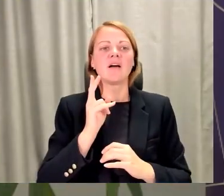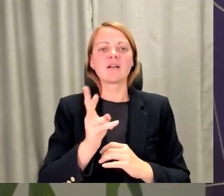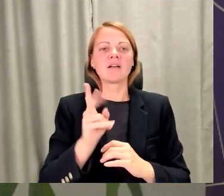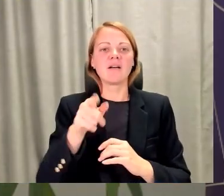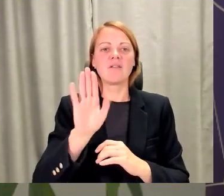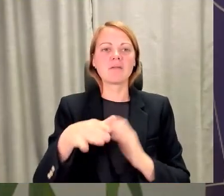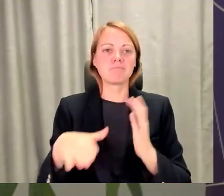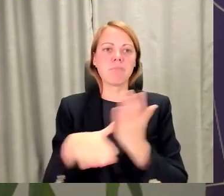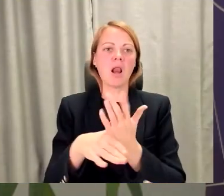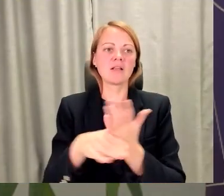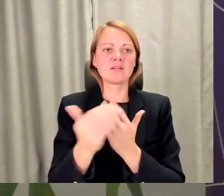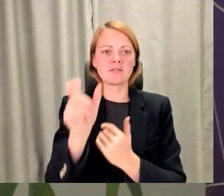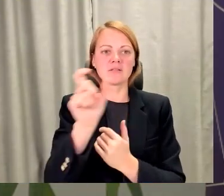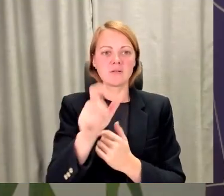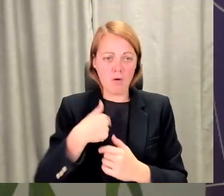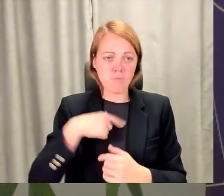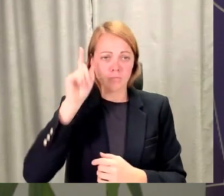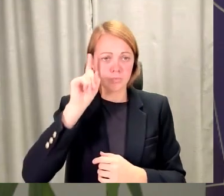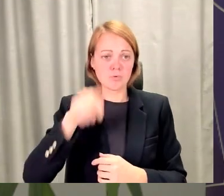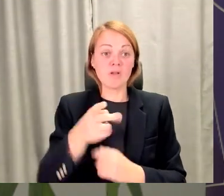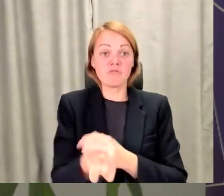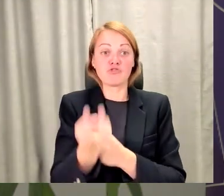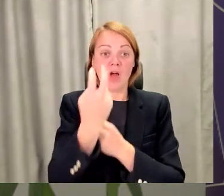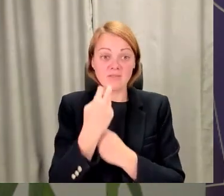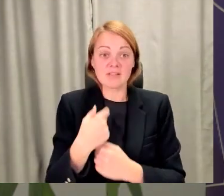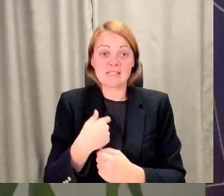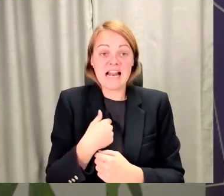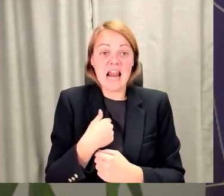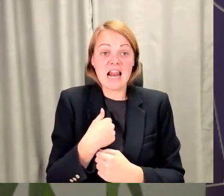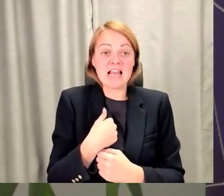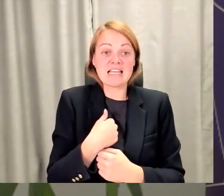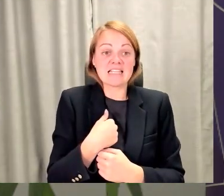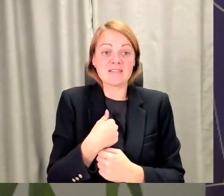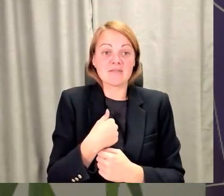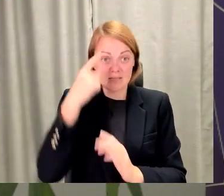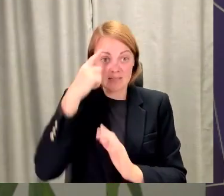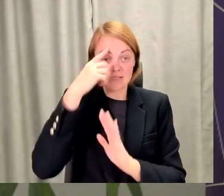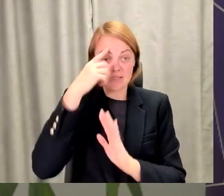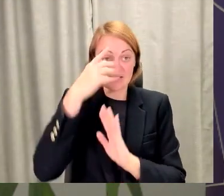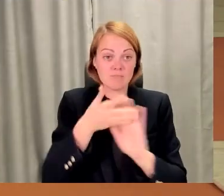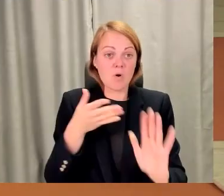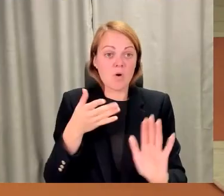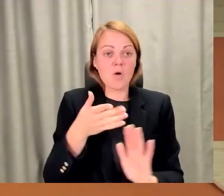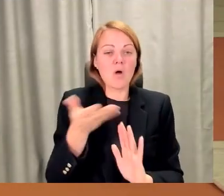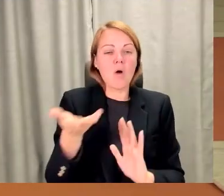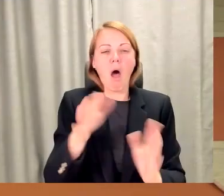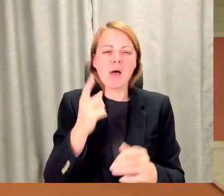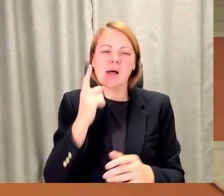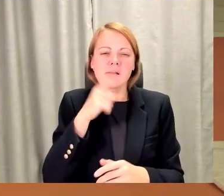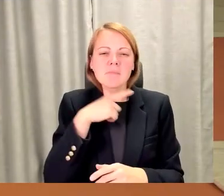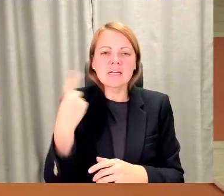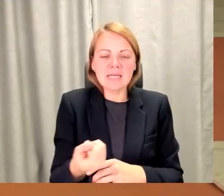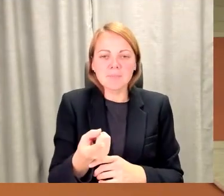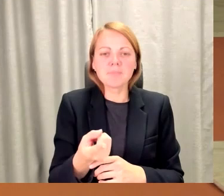Noteikti var palīdzēt, ja viņš ir atnācis līdz manī. Ja viņam ir tā sapratne, ko viņš aptuveni grib, tad mēs jārokam